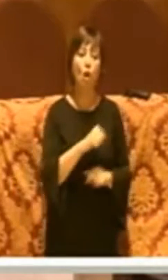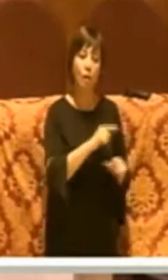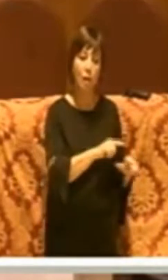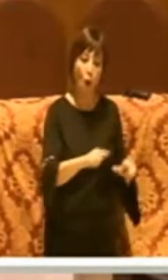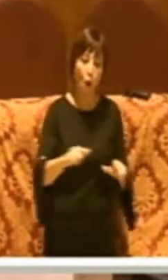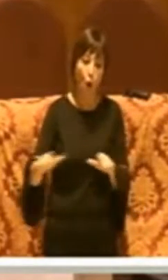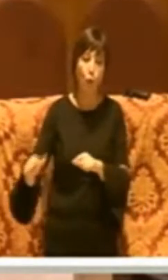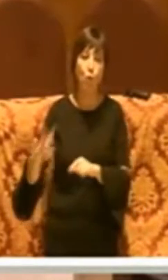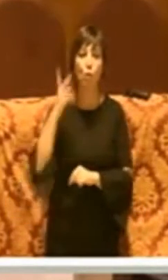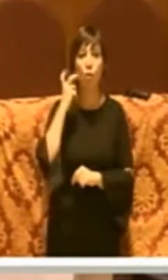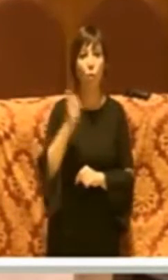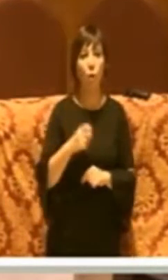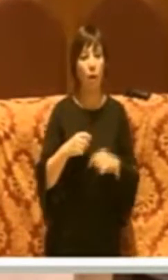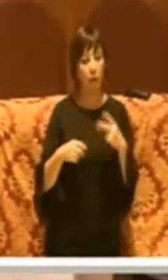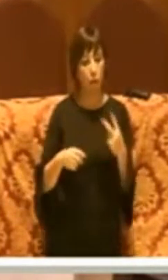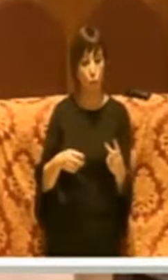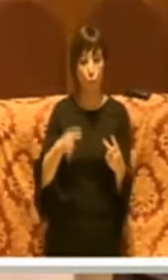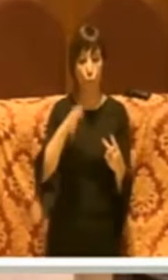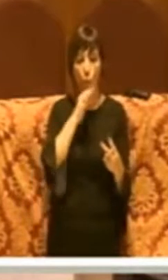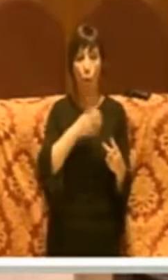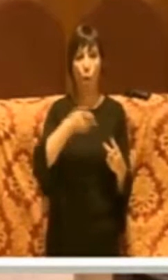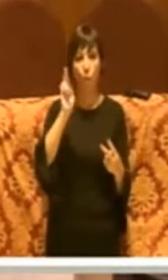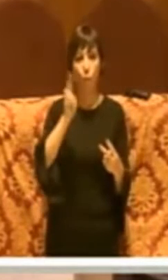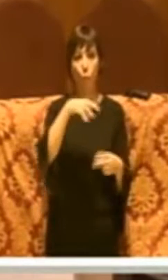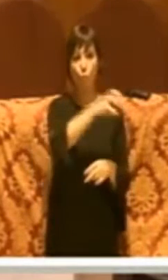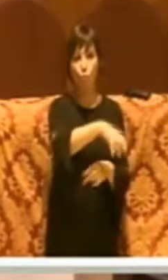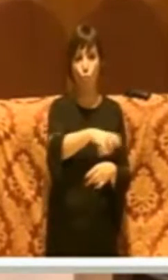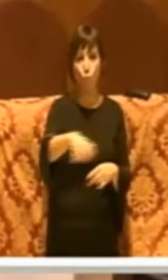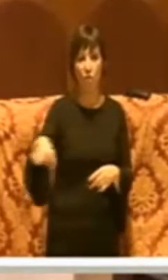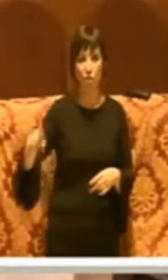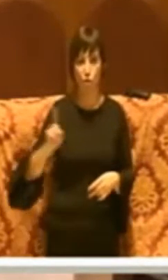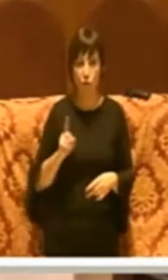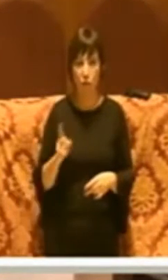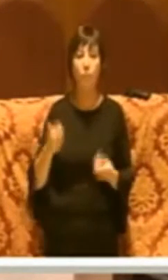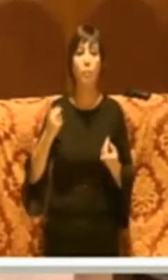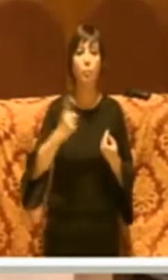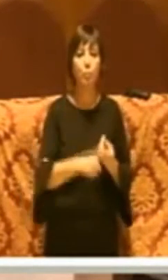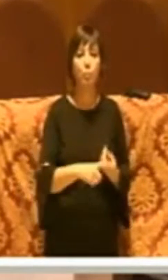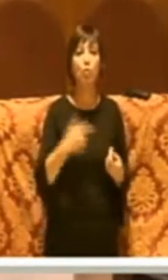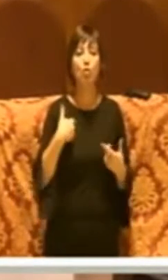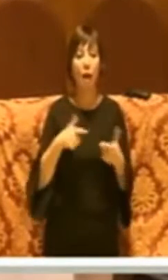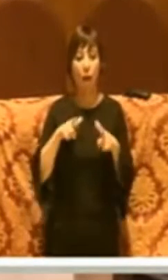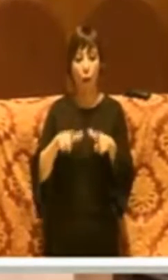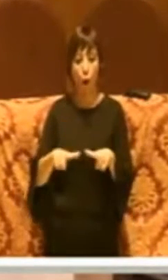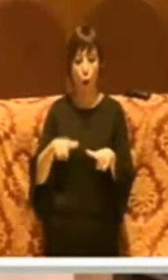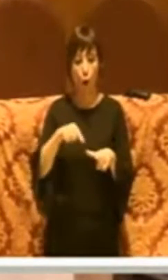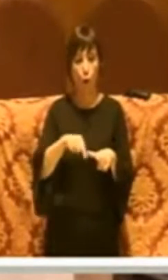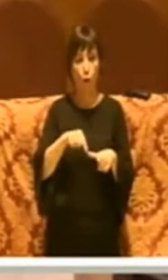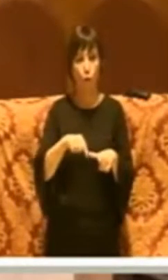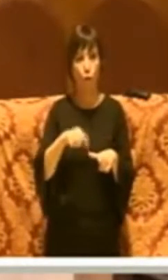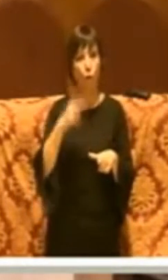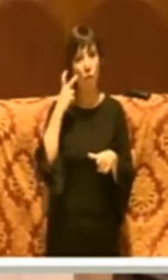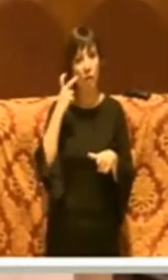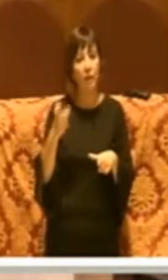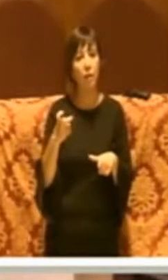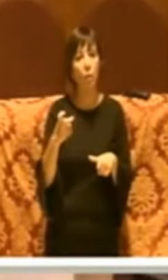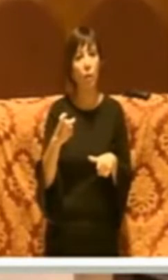riguarda due o più municipi e in più c'è il lotto proprio dedicato al